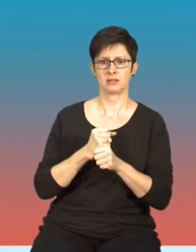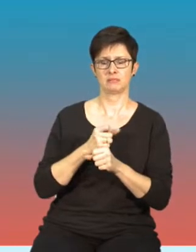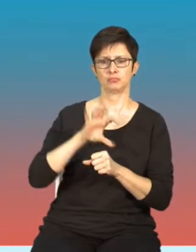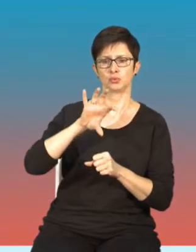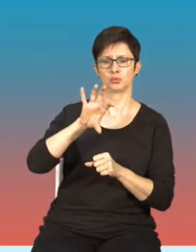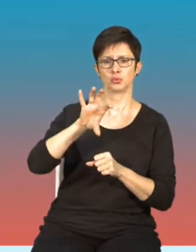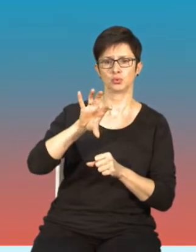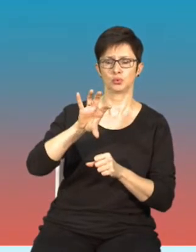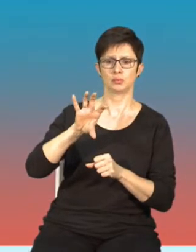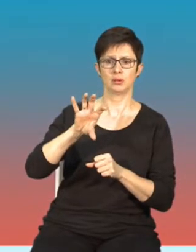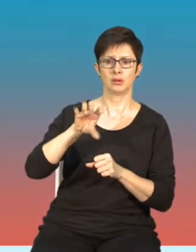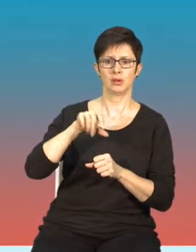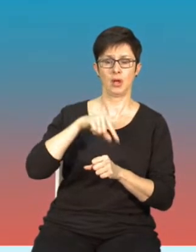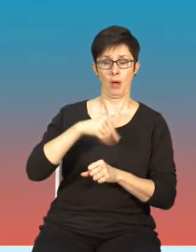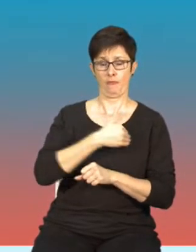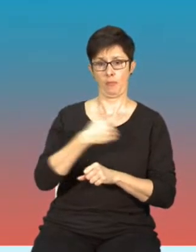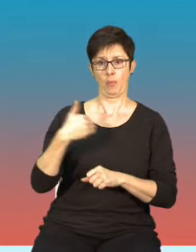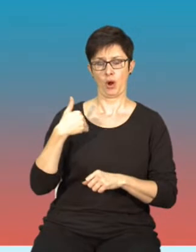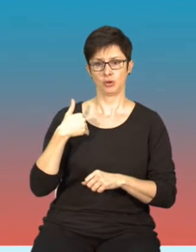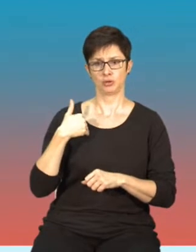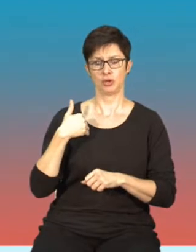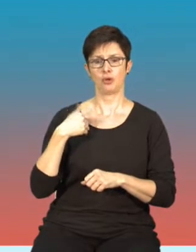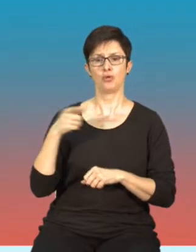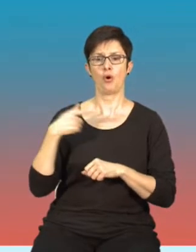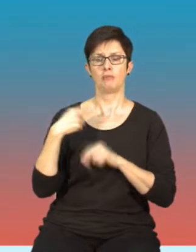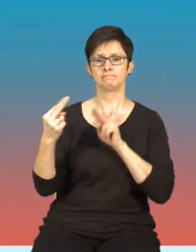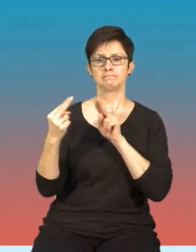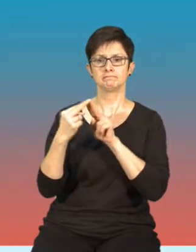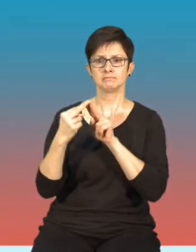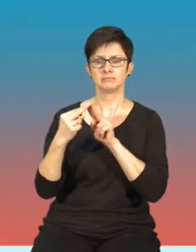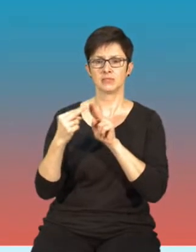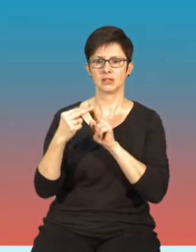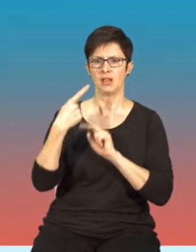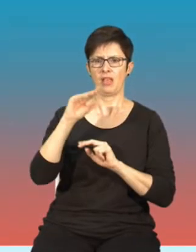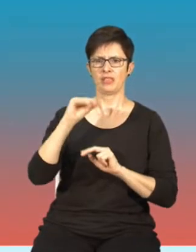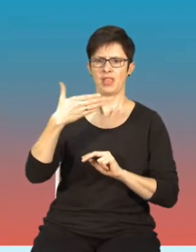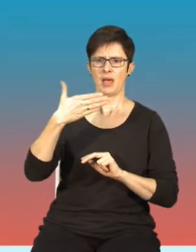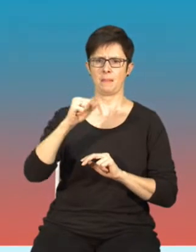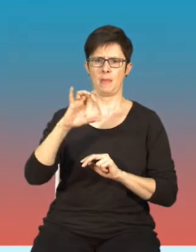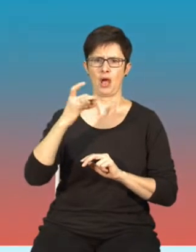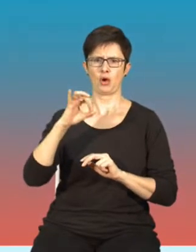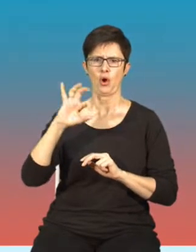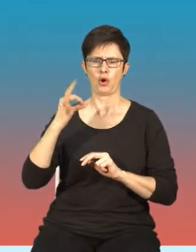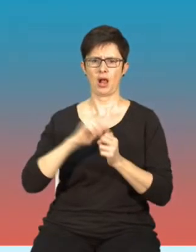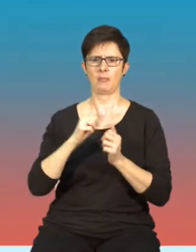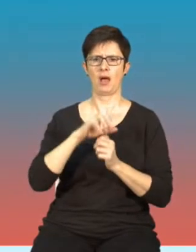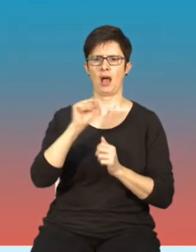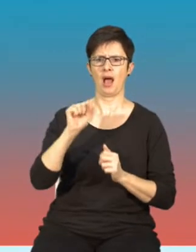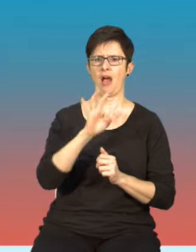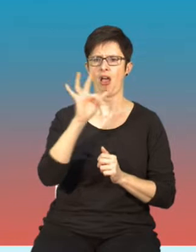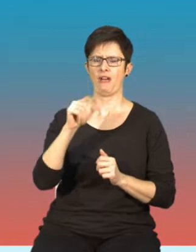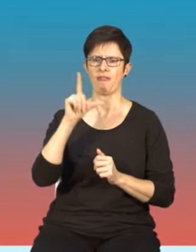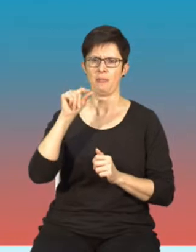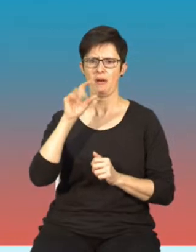wypadku, jeżeli mówimy o Polsce, jest to przede wszystkim Demagog oraz AFP, francuska